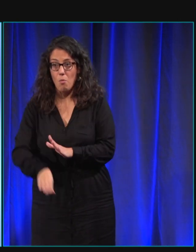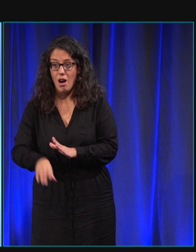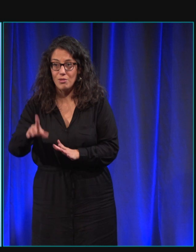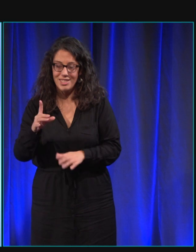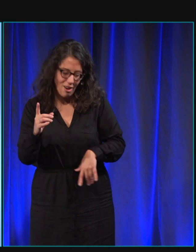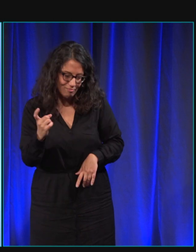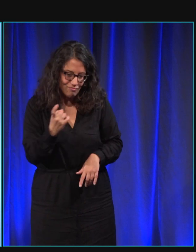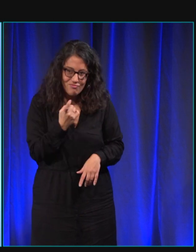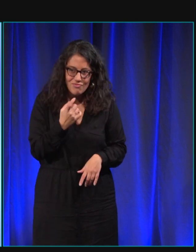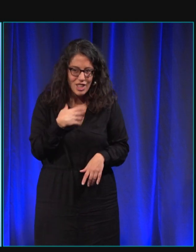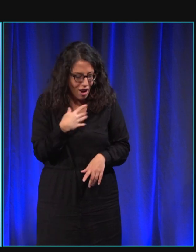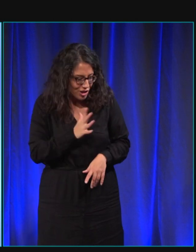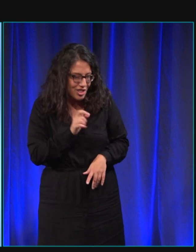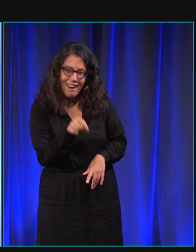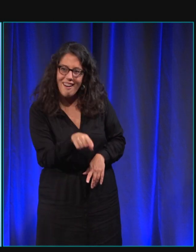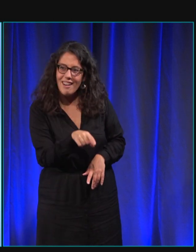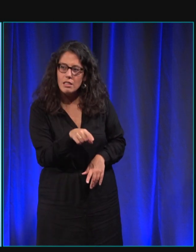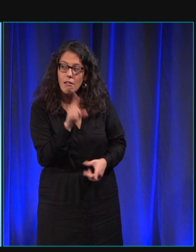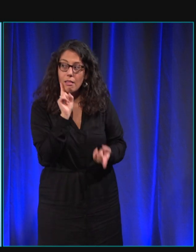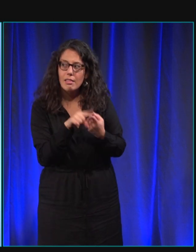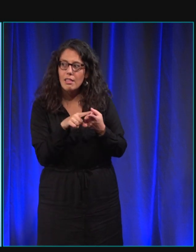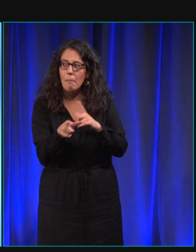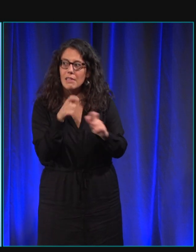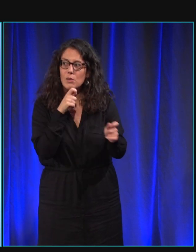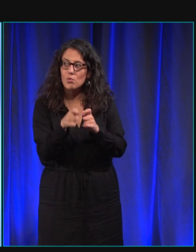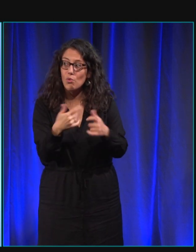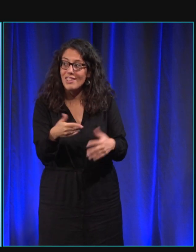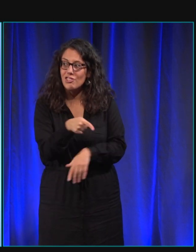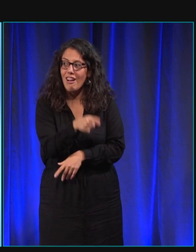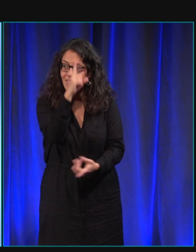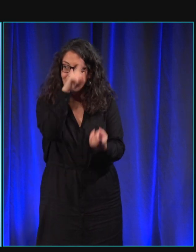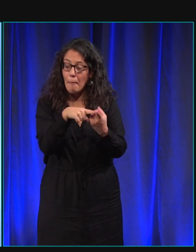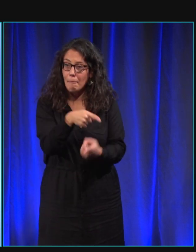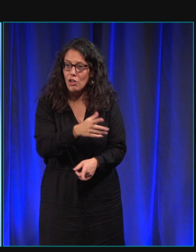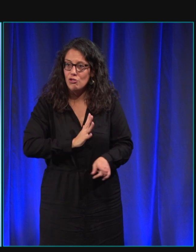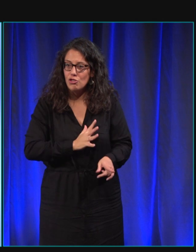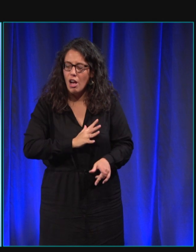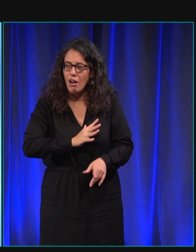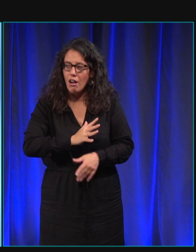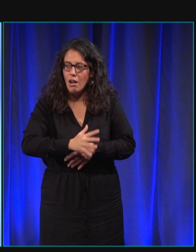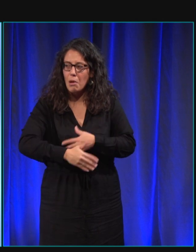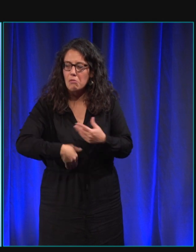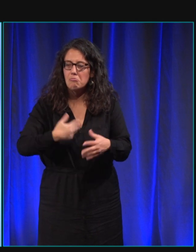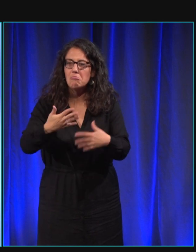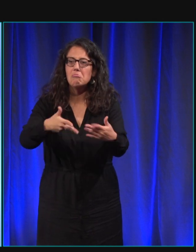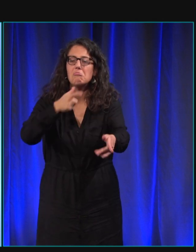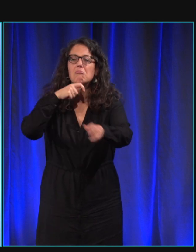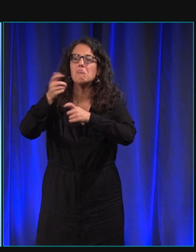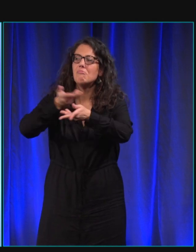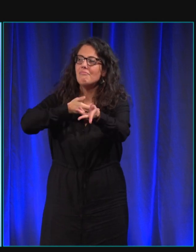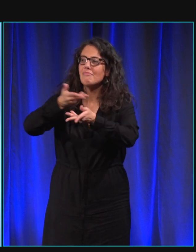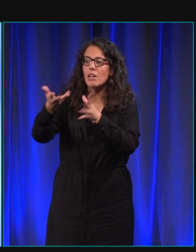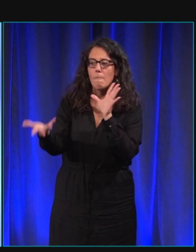chien et du coup il y un élément de conversation et quand il y a et ça permet aux gens de discuter et du coup de